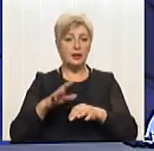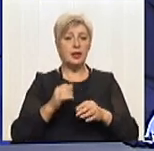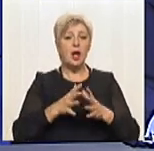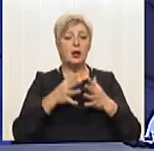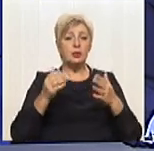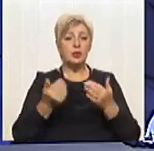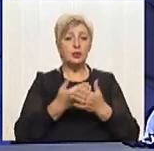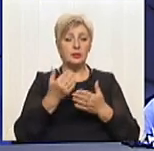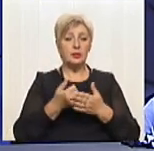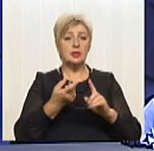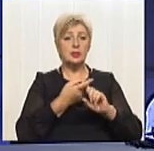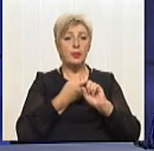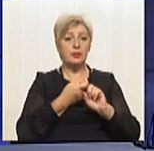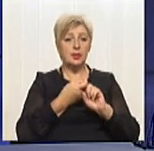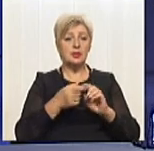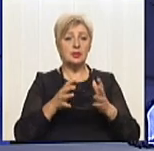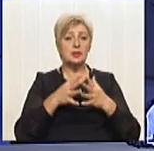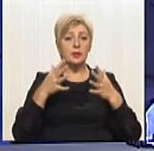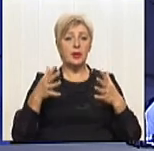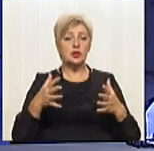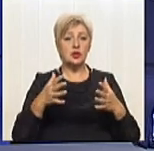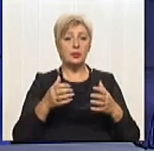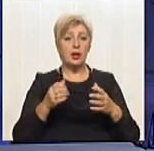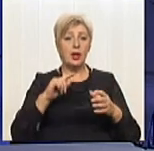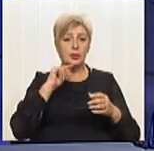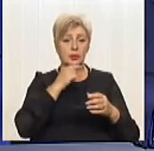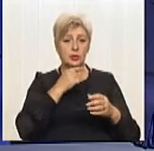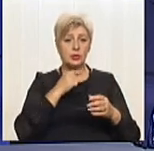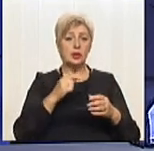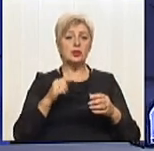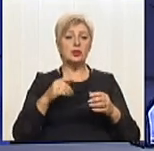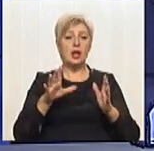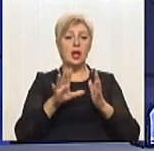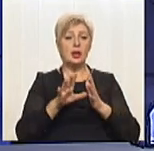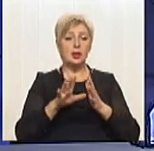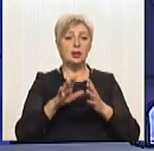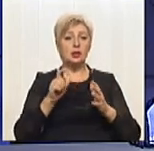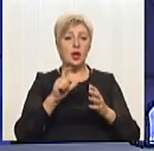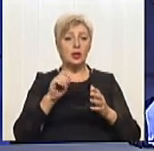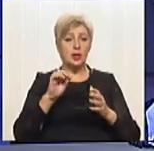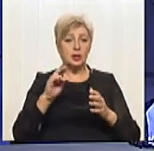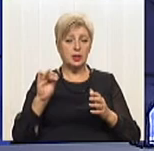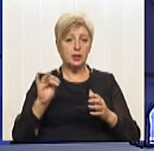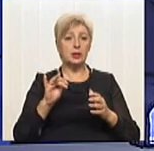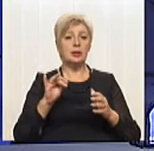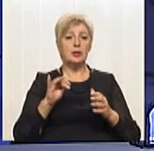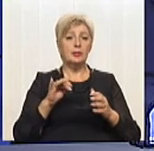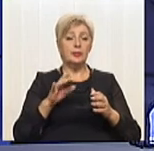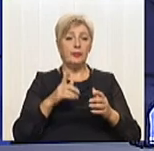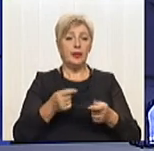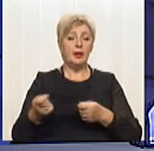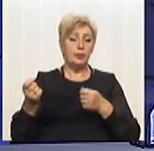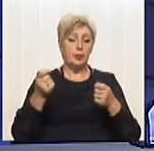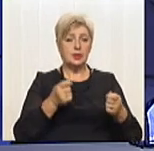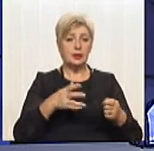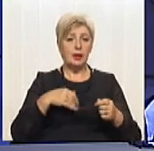інновацій саме пов'язана з більшими заощадженнями електроенергії і при виробництві, і поставці питної